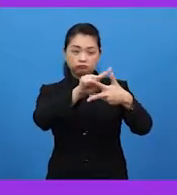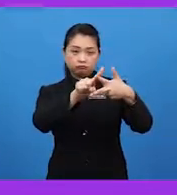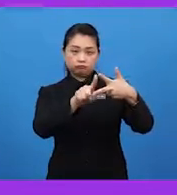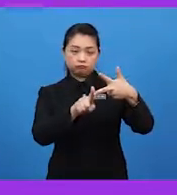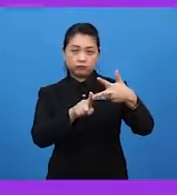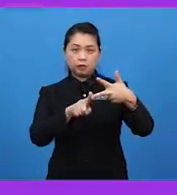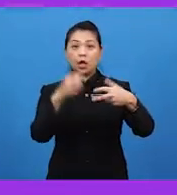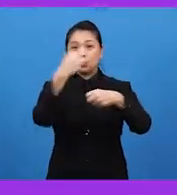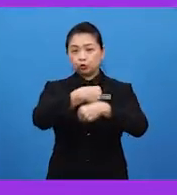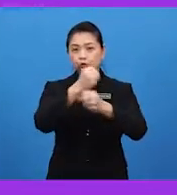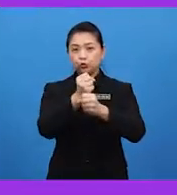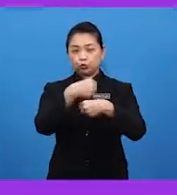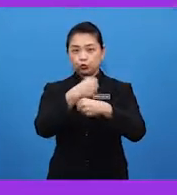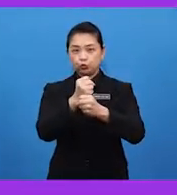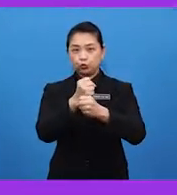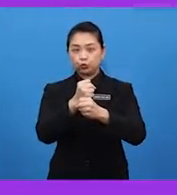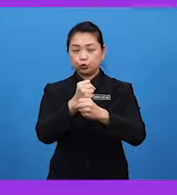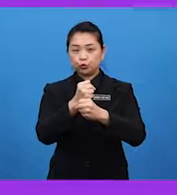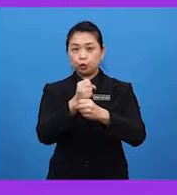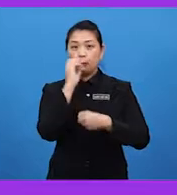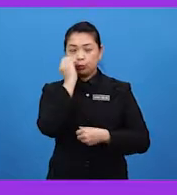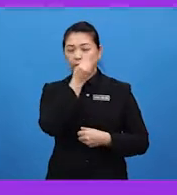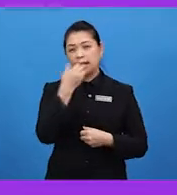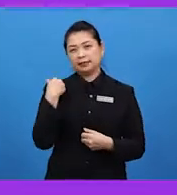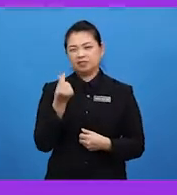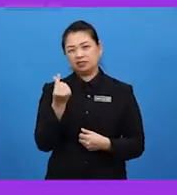struktur bagi bunga terdapat sedikit kelainan.